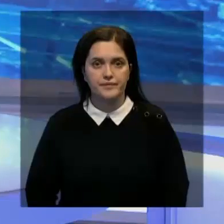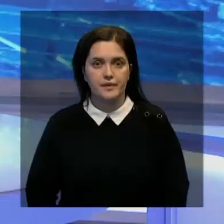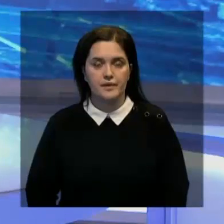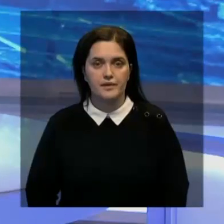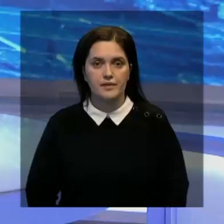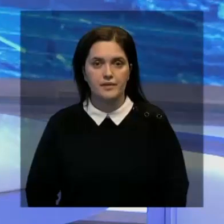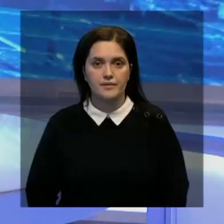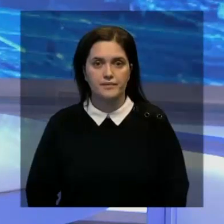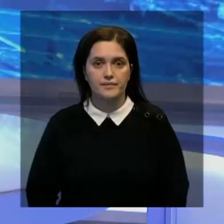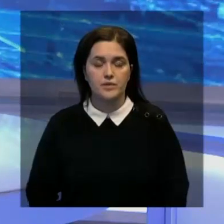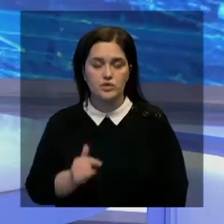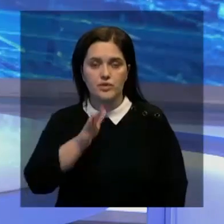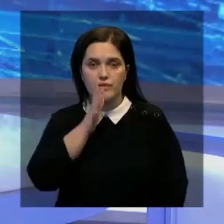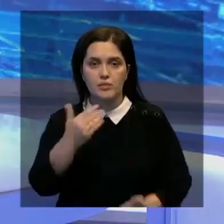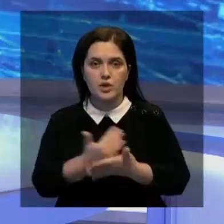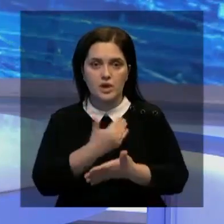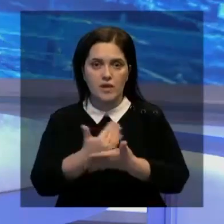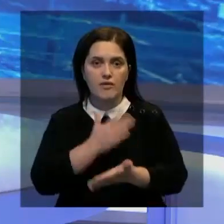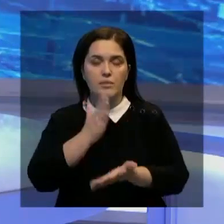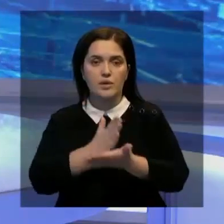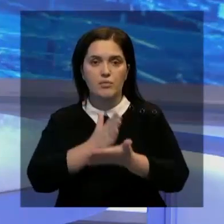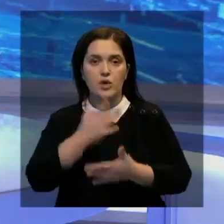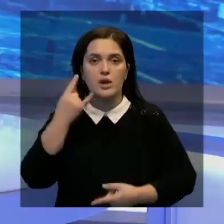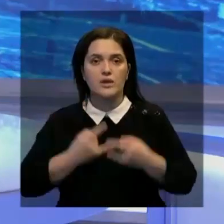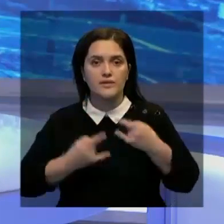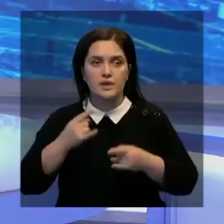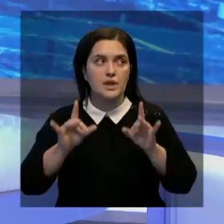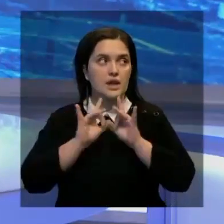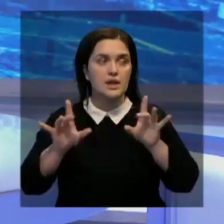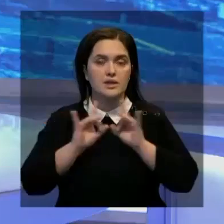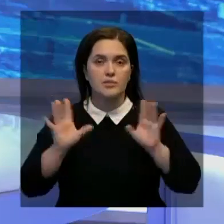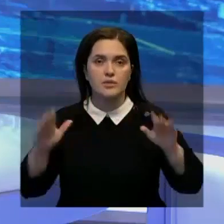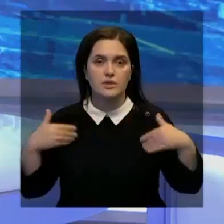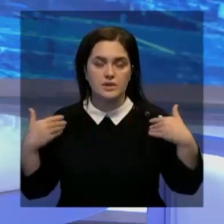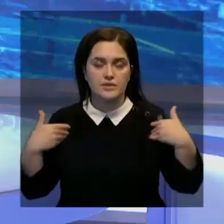Время новостей на нашем канале. студии работает Алмаз Ашин Виктория Антонишна. Здравствуйте.